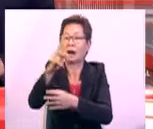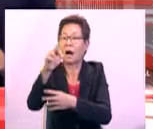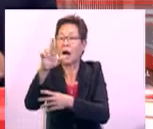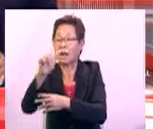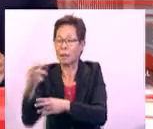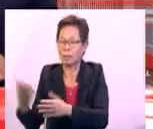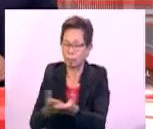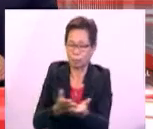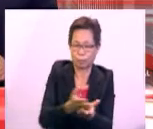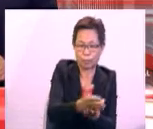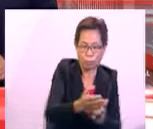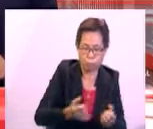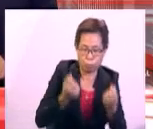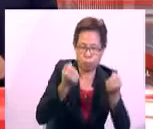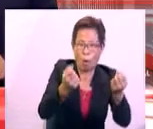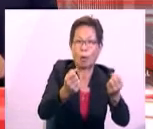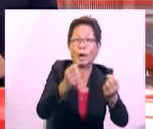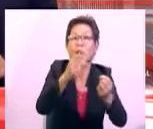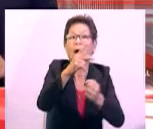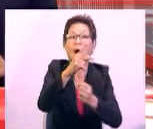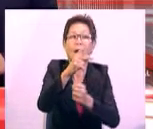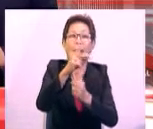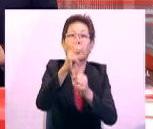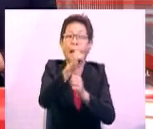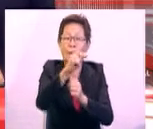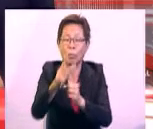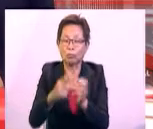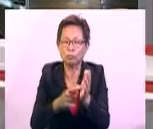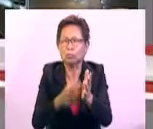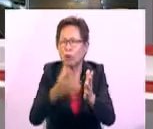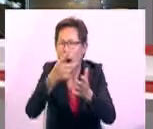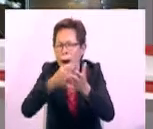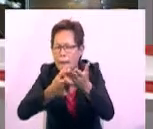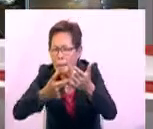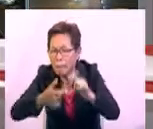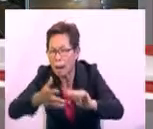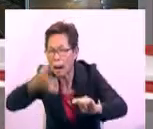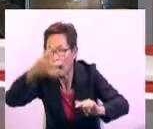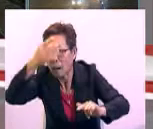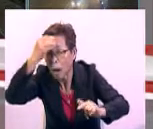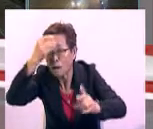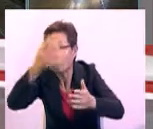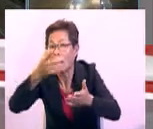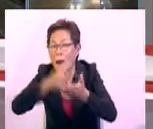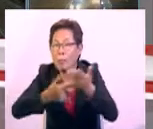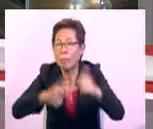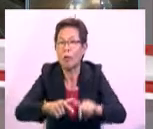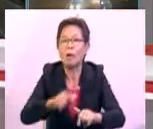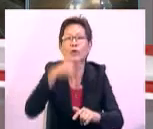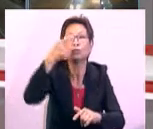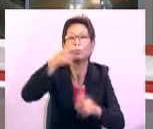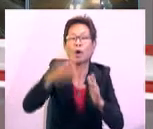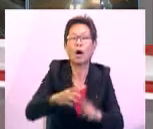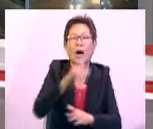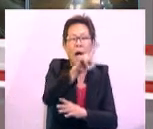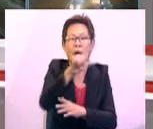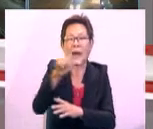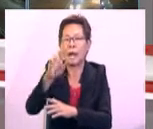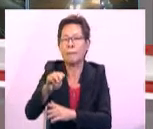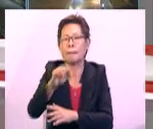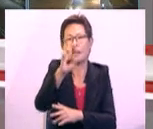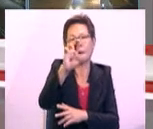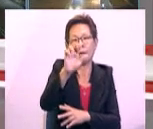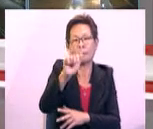sebelum Plaza Tul Gombak. Dan untuk mendapatkan gambaran terkini, kita bersama jurucakap Lembaga Lebuh Raya Malaysia, Ramli